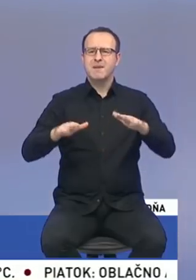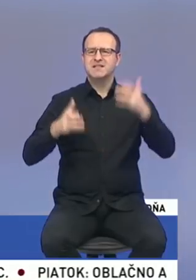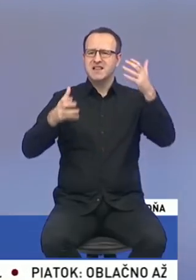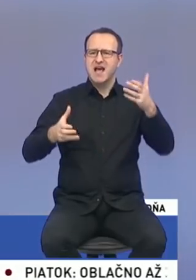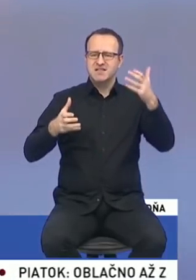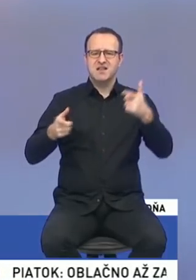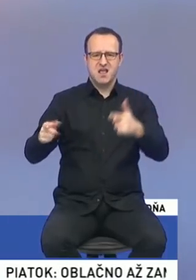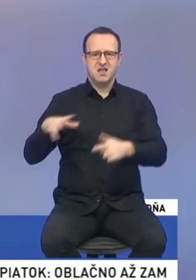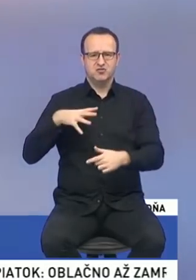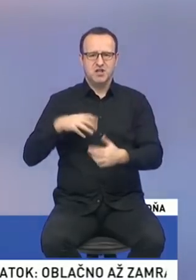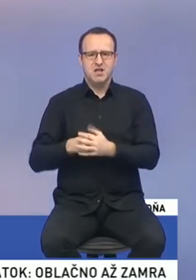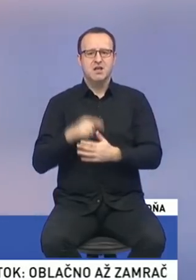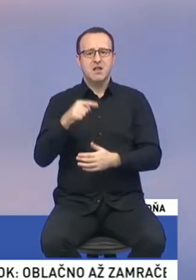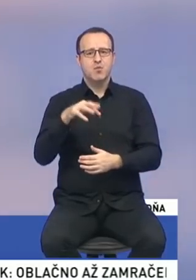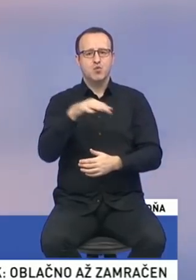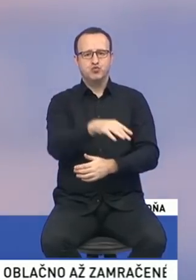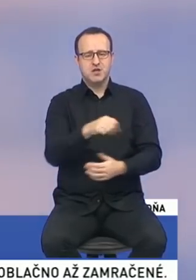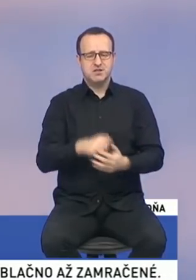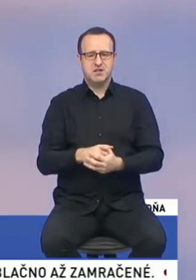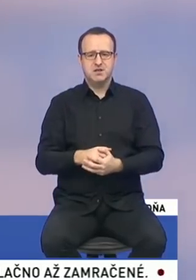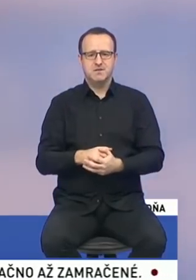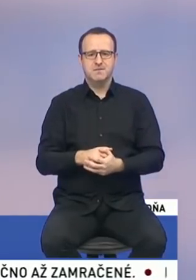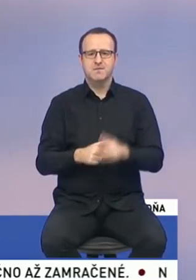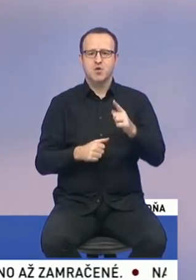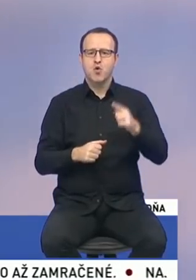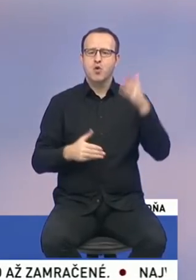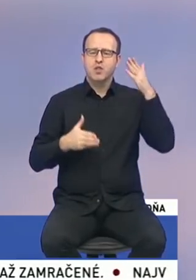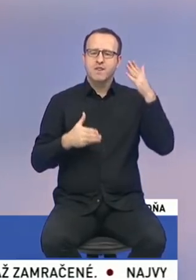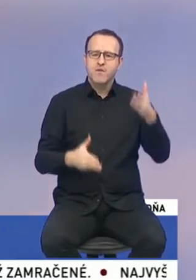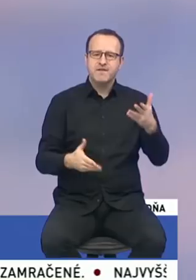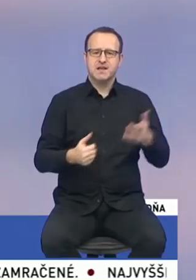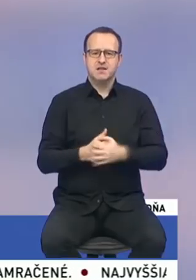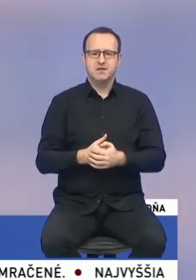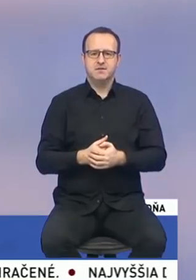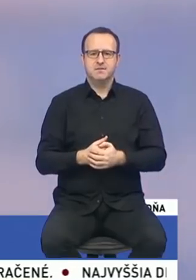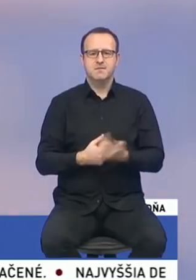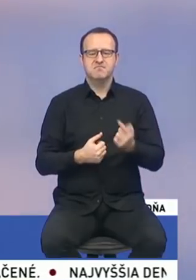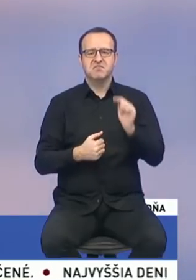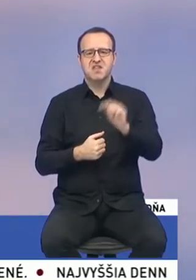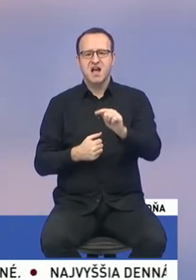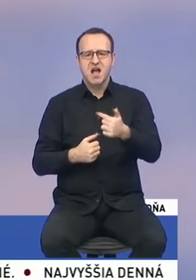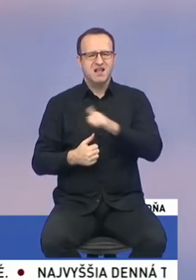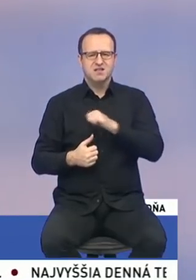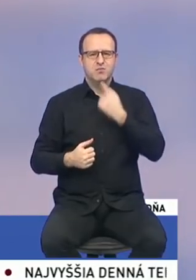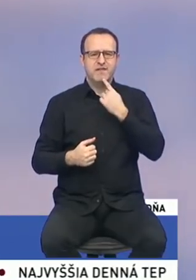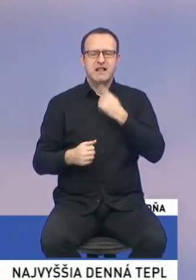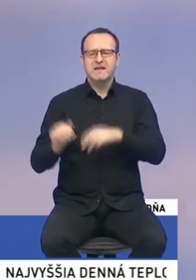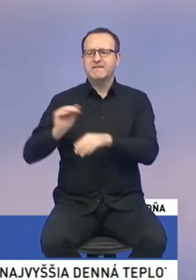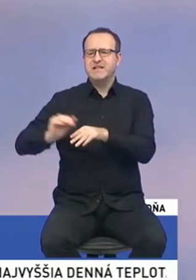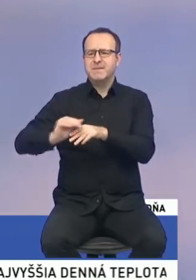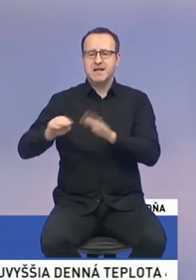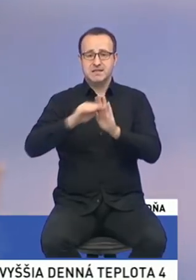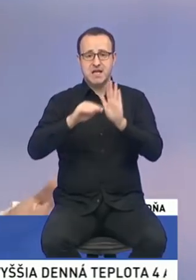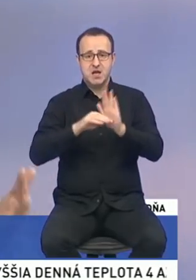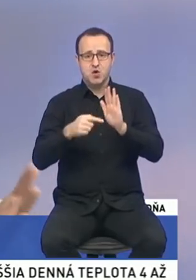tam je účastník toho konania takzvaný dôverník. to taká, nechcem povedať, že výnimka zo zákona, ale je to